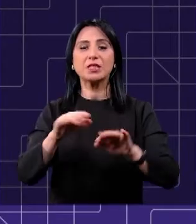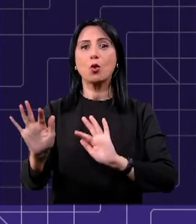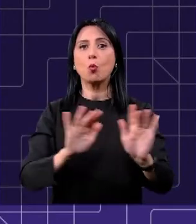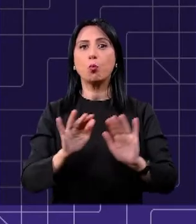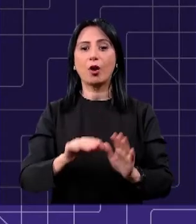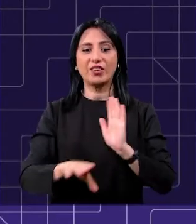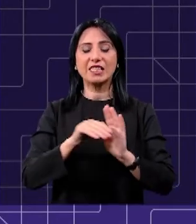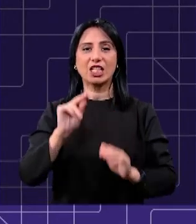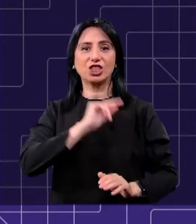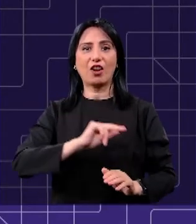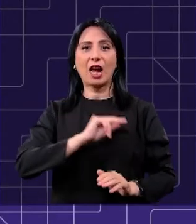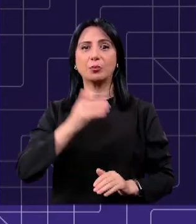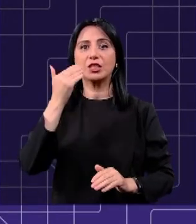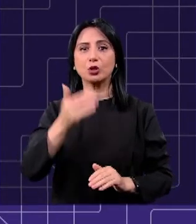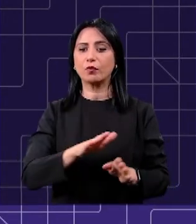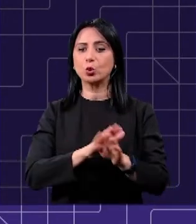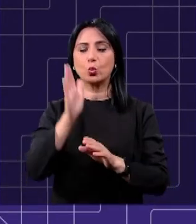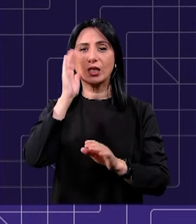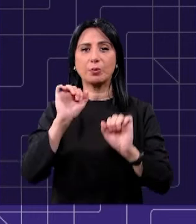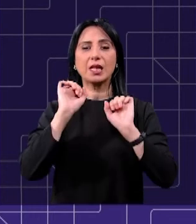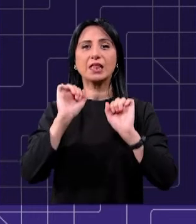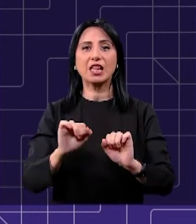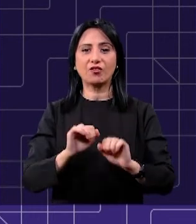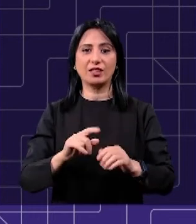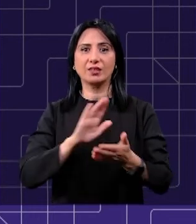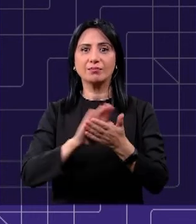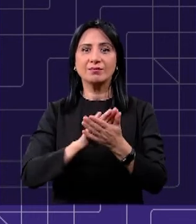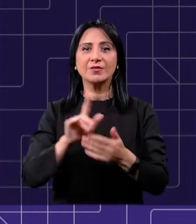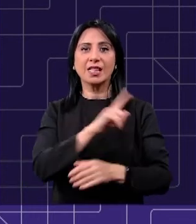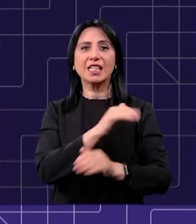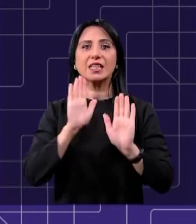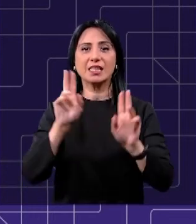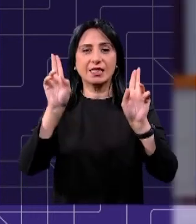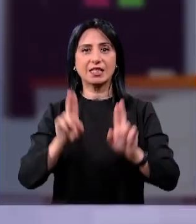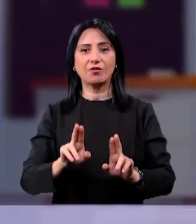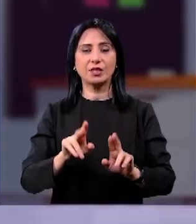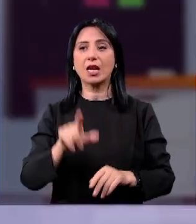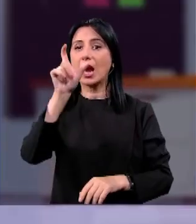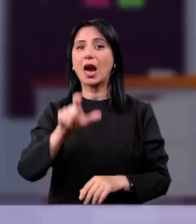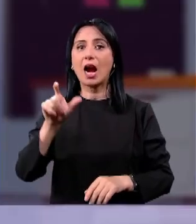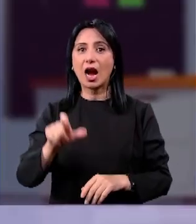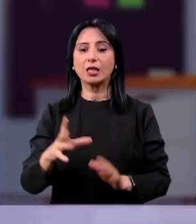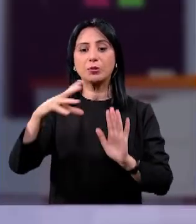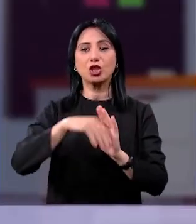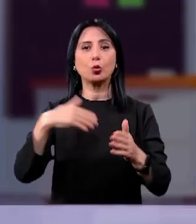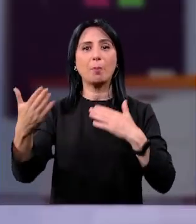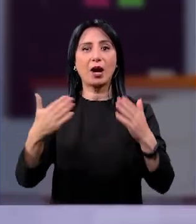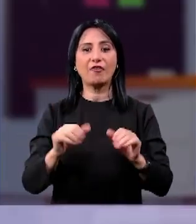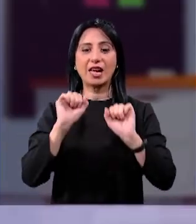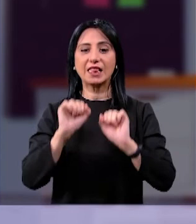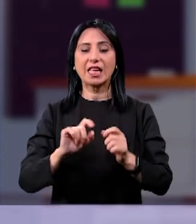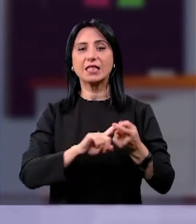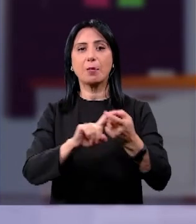ընթարծքում ընտրական վարճակազմի կողմից ամպողջությամ կպահպանվենց սանիտարահիգինի կանունները։ Դիմում ենք ընտրողներին և ներգրաված կողմերին, որ հետև են